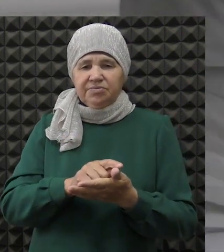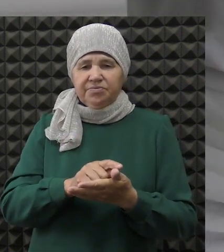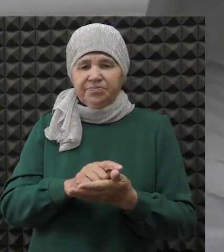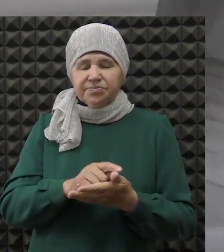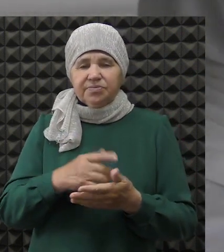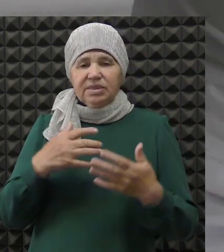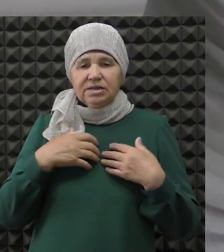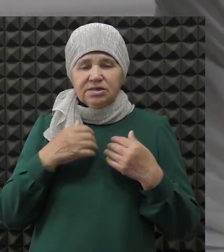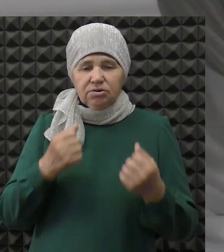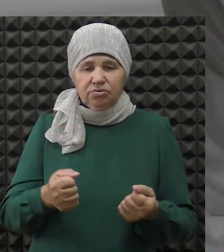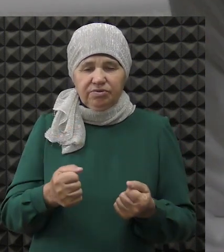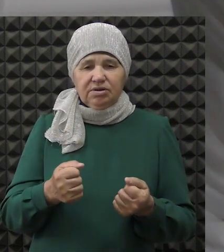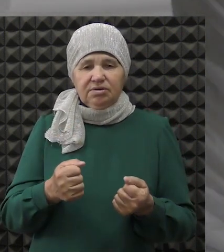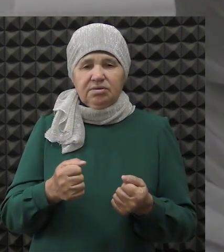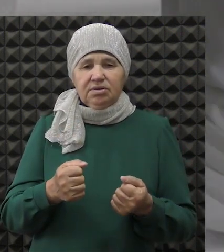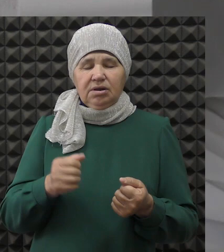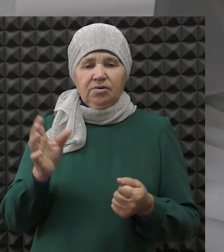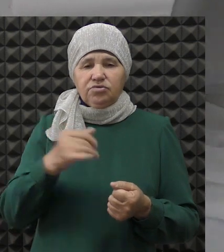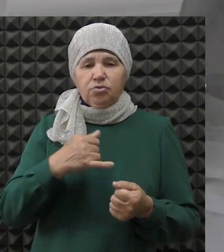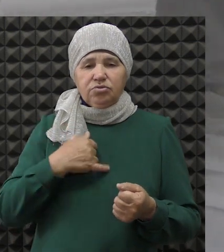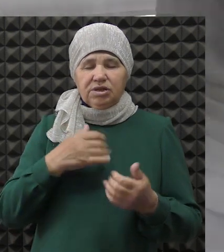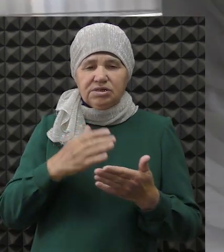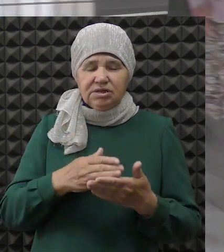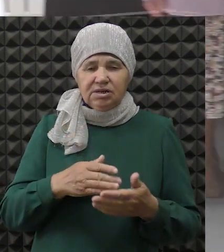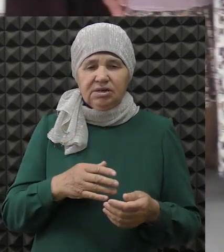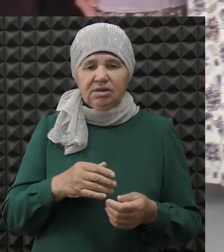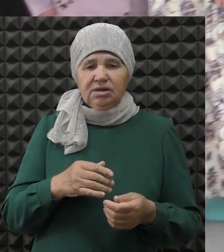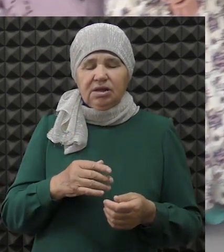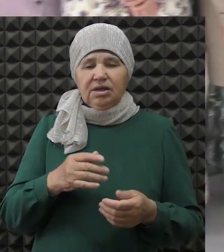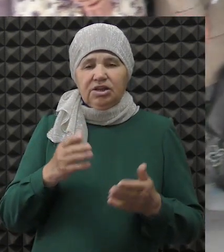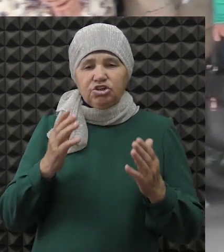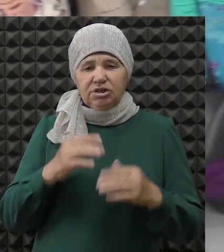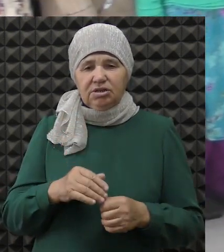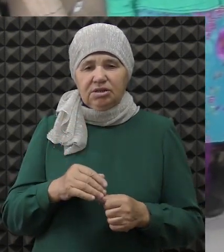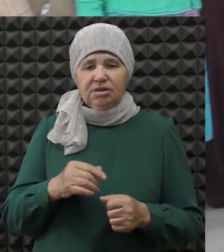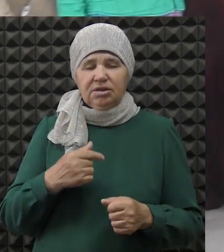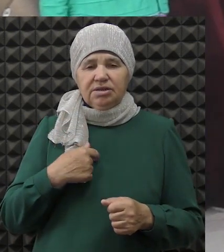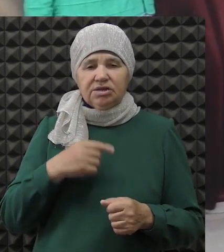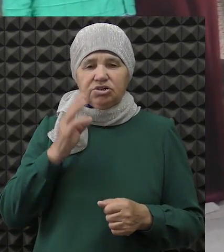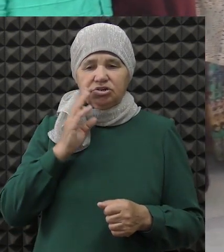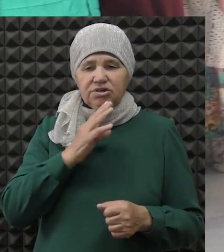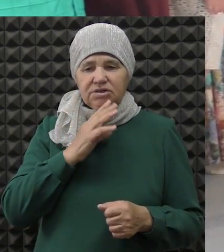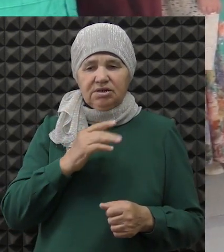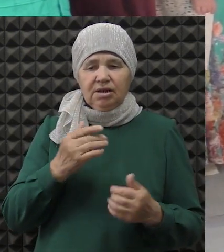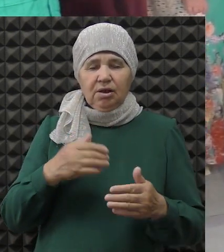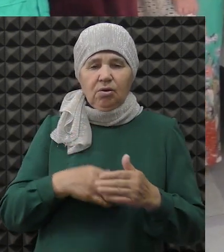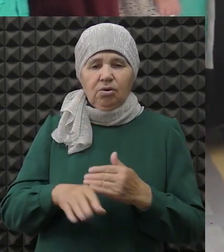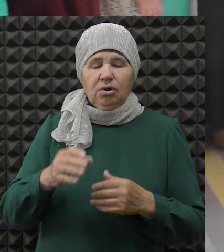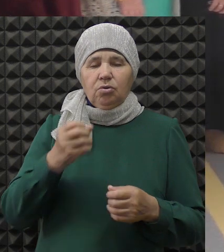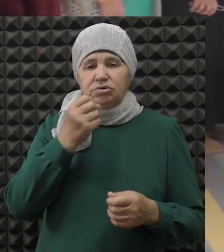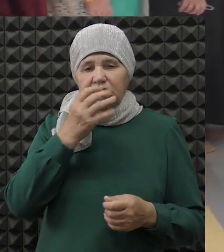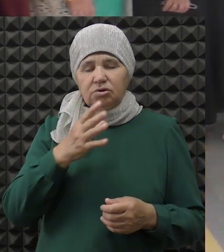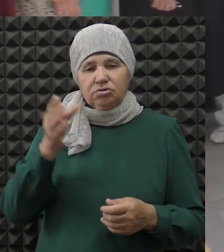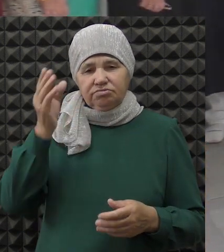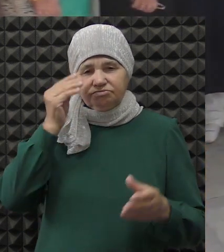здоровые, аль-хамду лиллях, все у нас есть, аль-хамду лиллях. И иншаллах, наши женщины тоже отсюда унесут